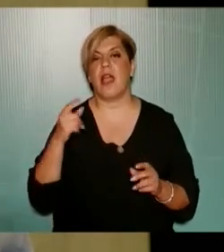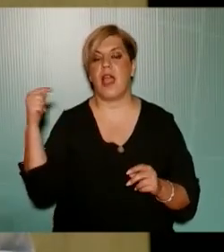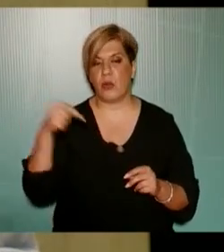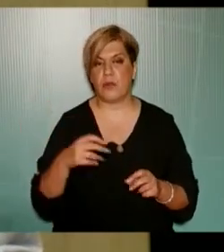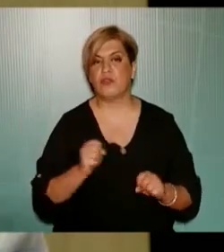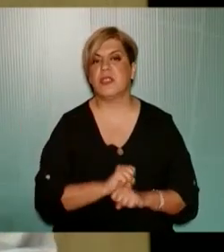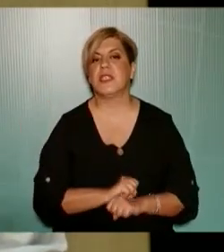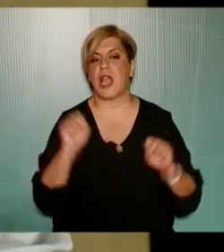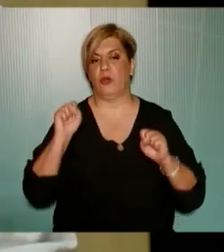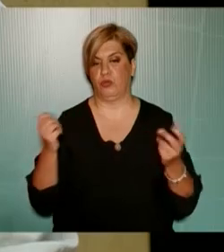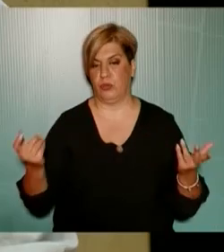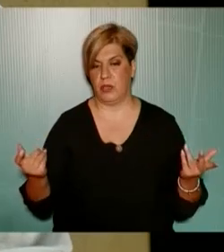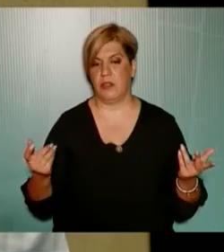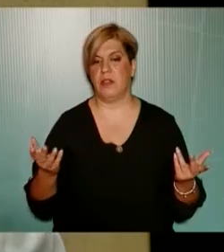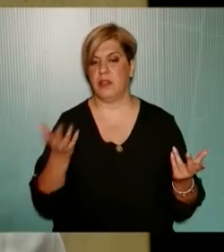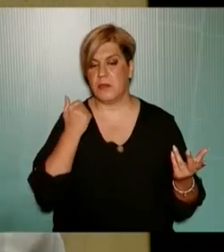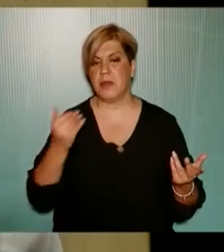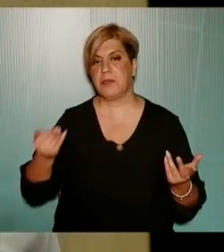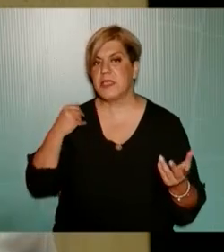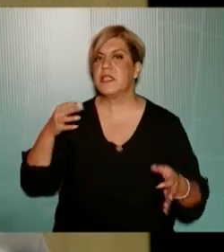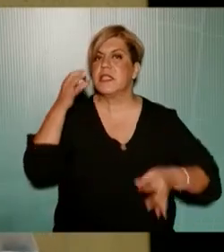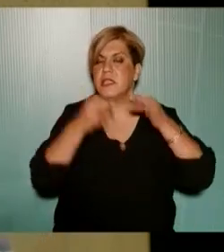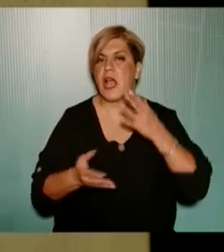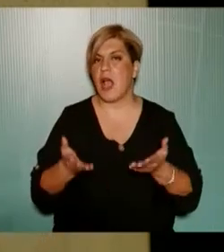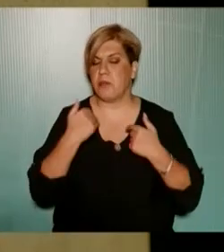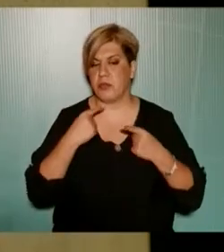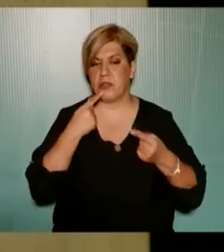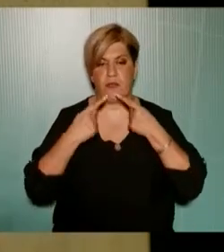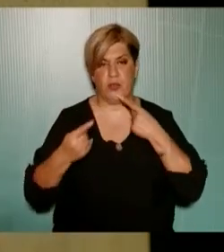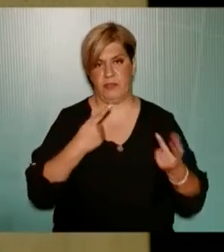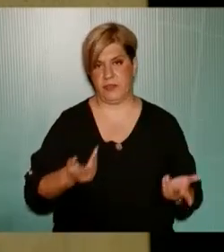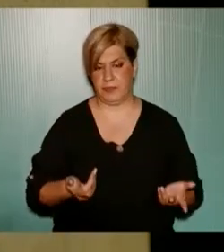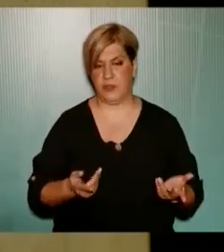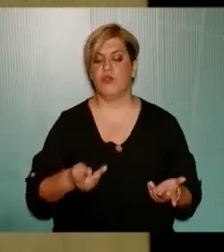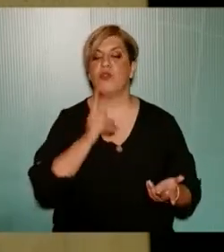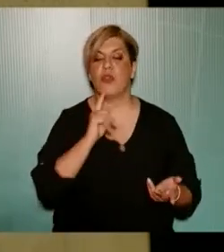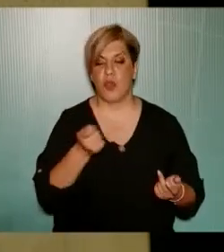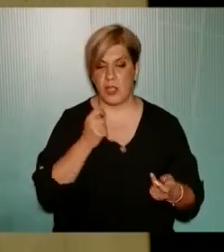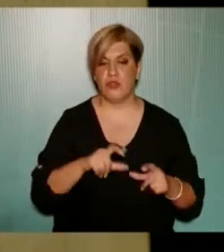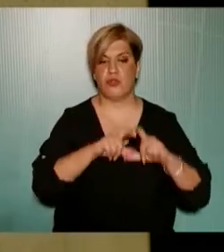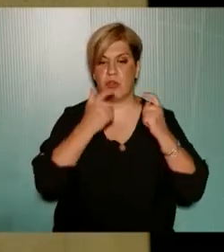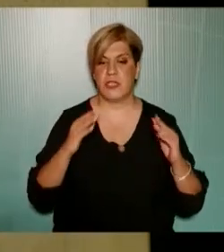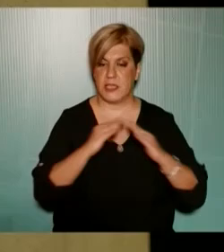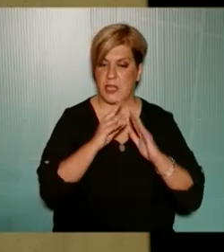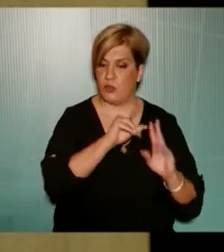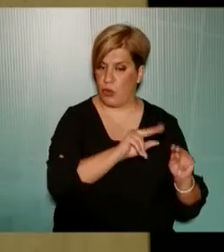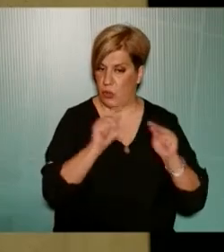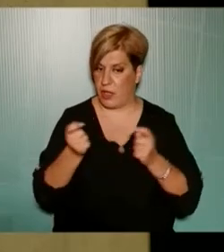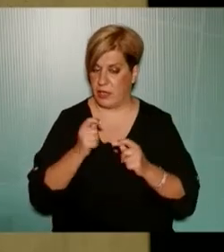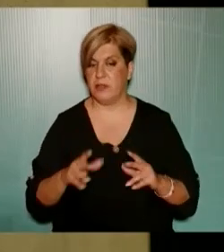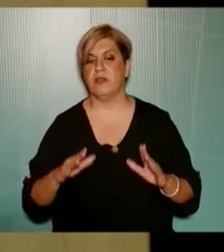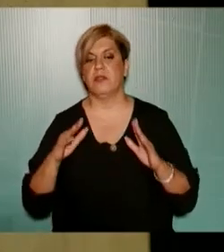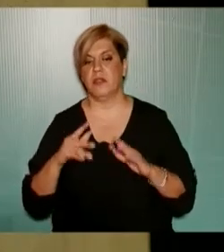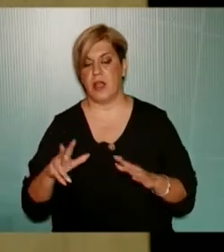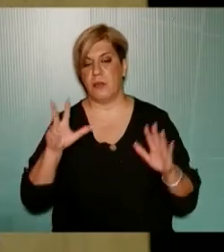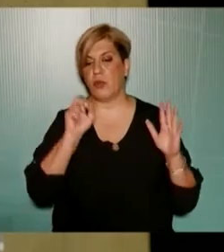γιατί ακριβώς δεν υπήρξε συζήτηση και δεν υπήρξε διαβούλευση Το ίδιο έγινε με τη σχολική στέγη το ίδιο